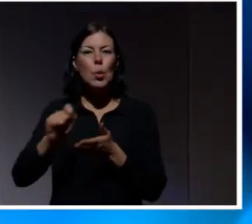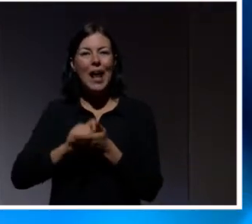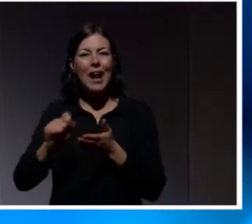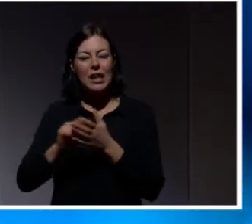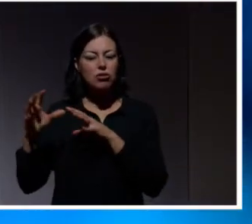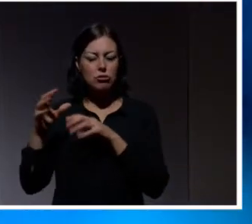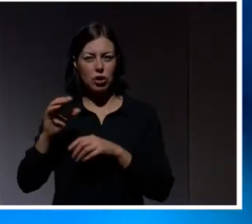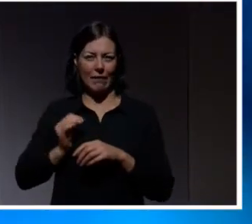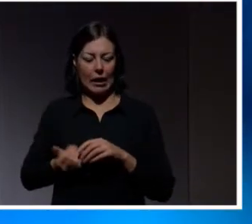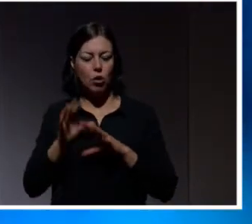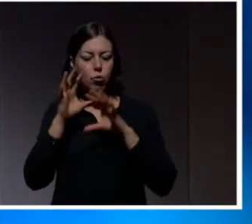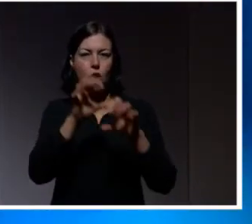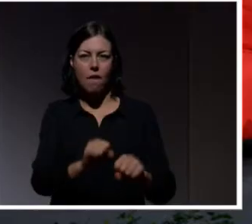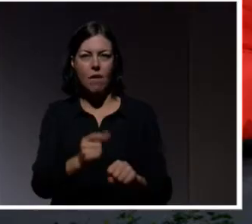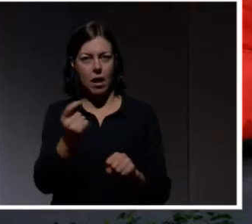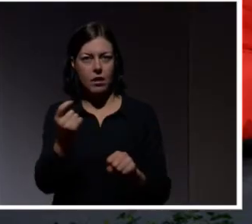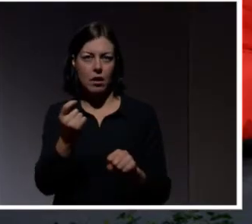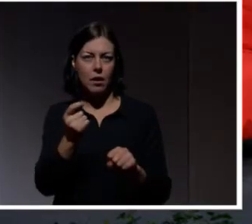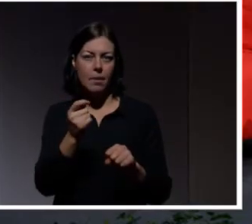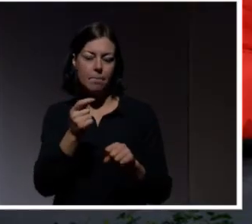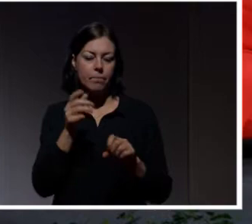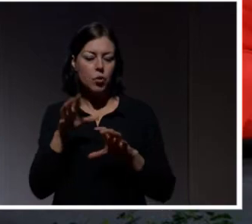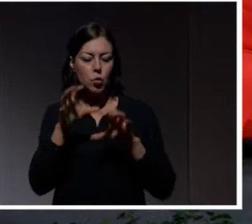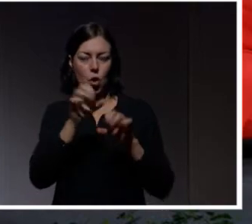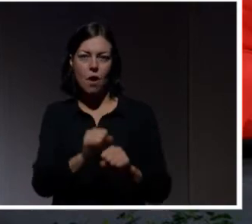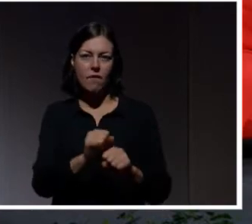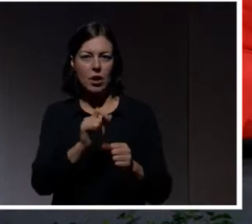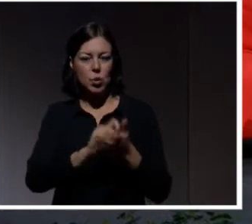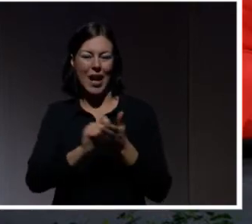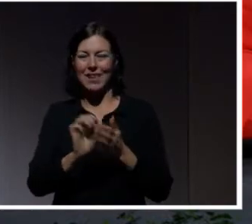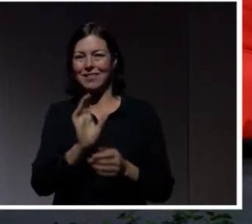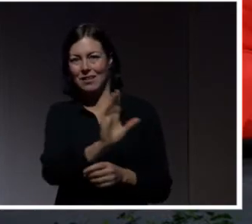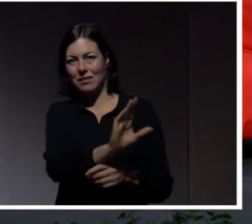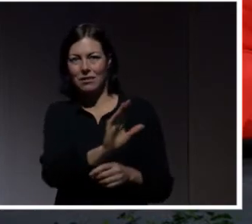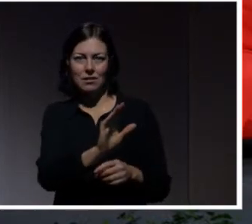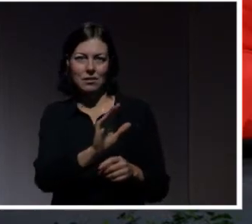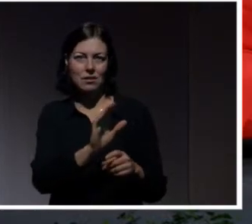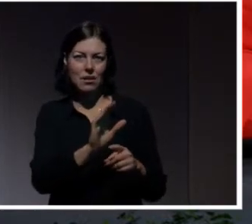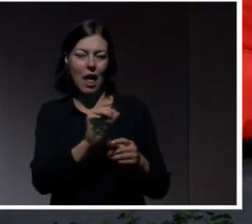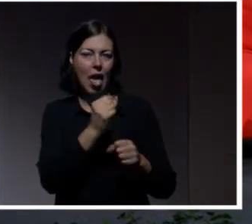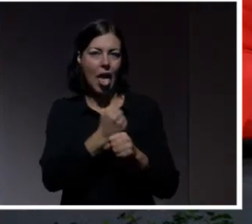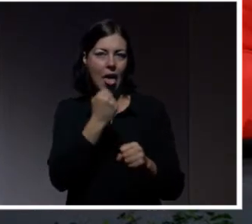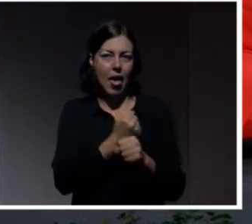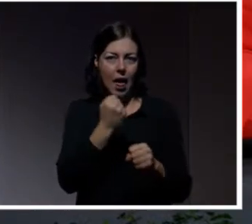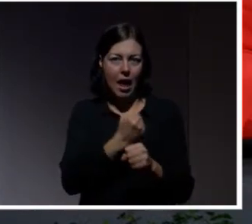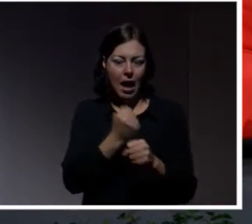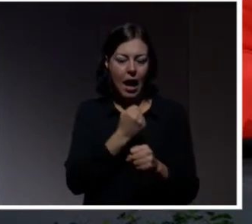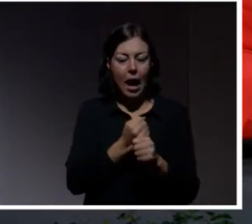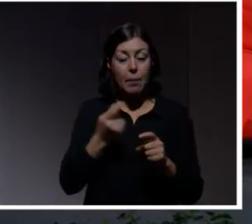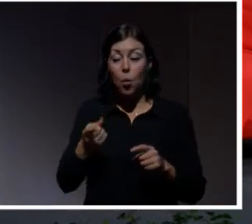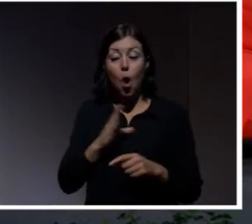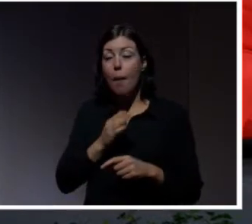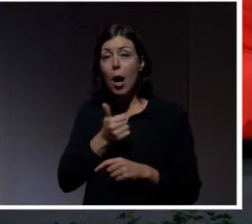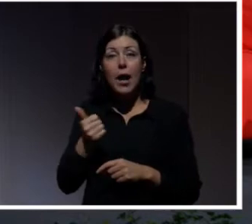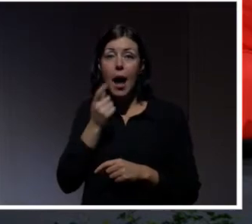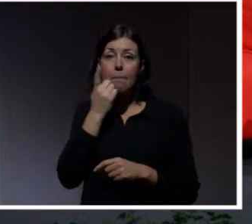minuter. Till sin hjälp hade hon bara en telefon och en inspelning av en skrikande bebis. Titta gärna på den så förstår ni hur lätt det